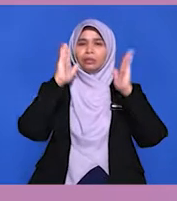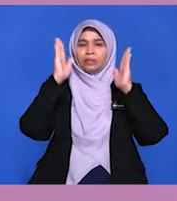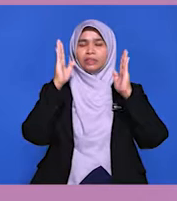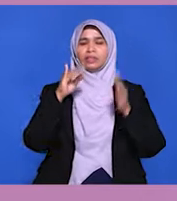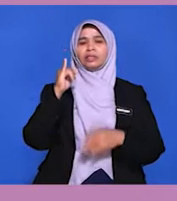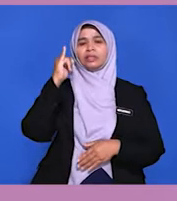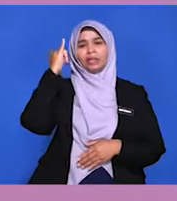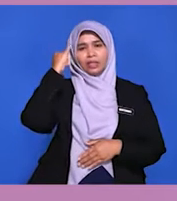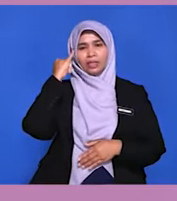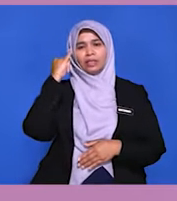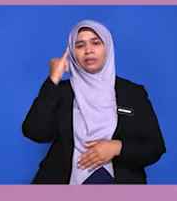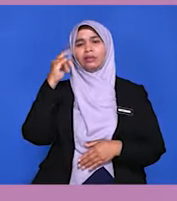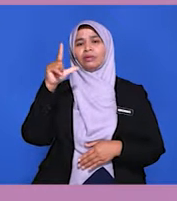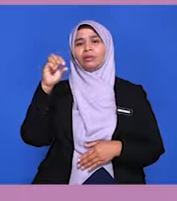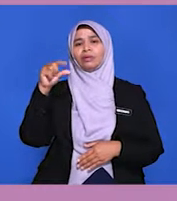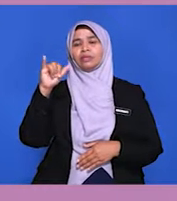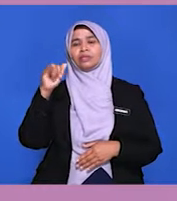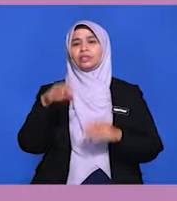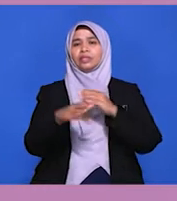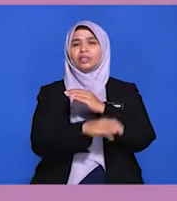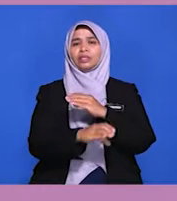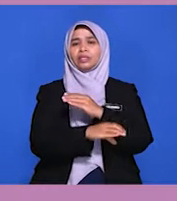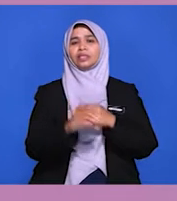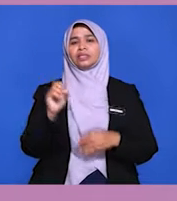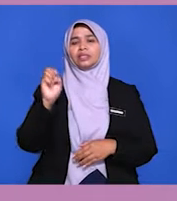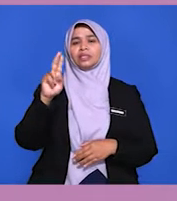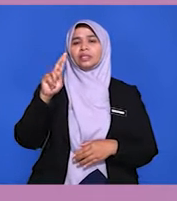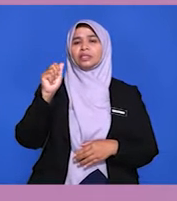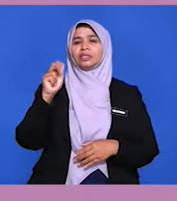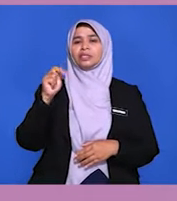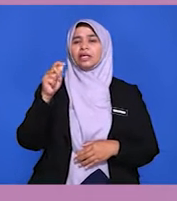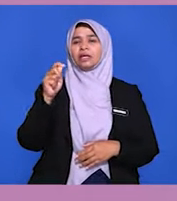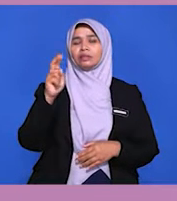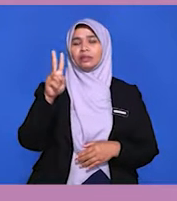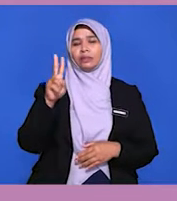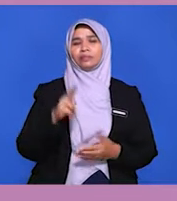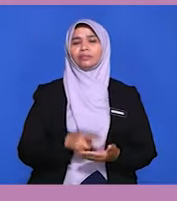Ideologi negara serantau Pelajar boleh pilih jawapan.